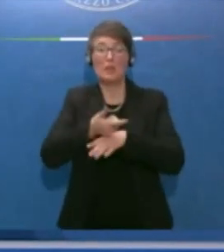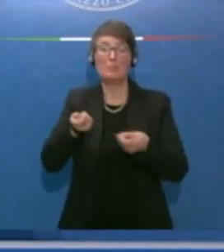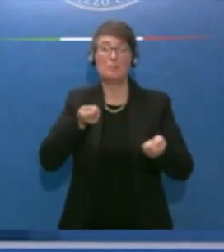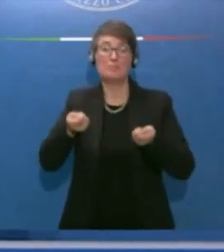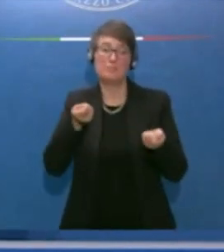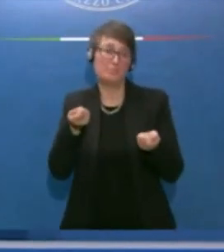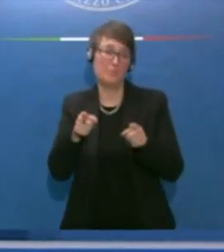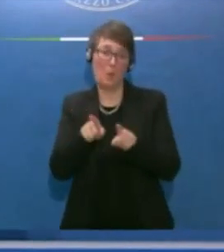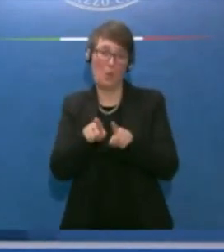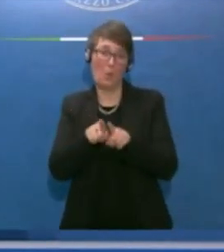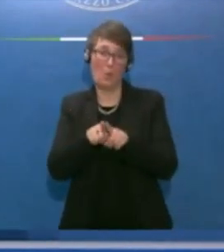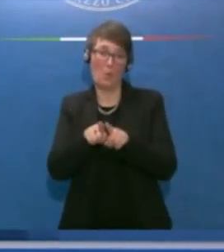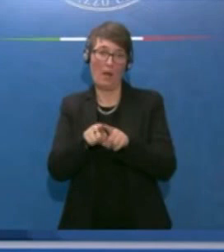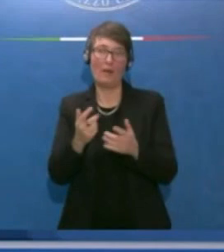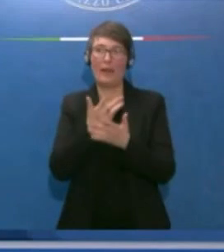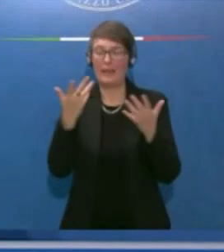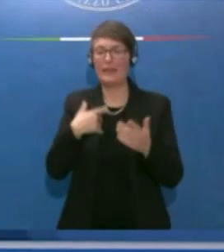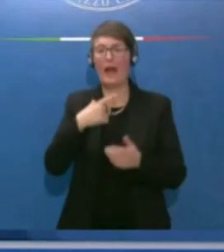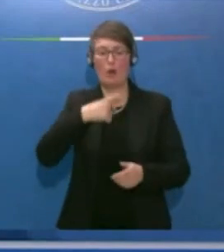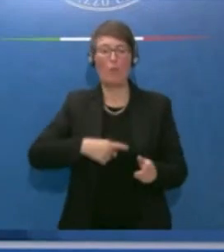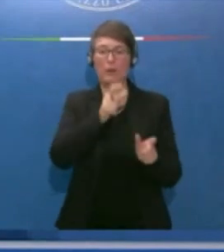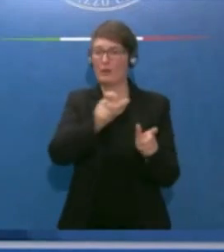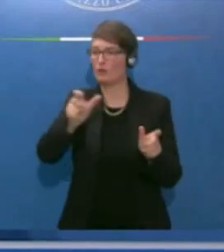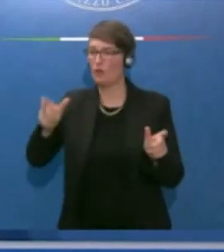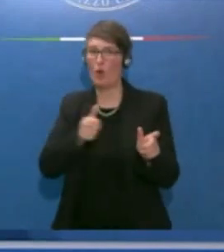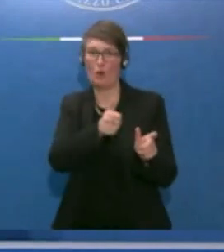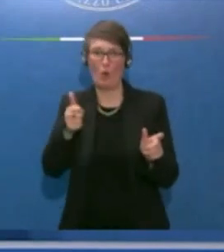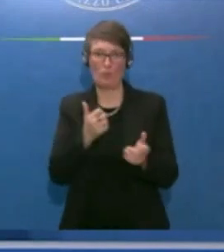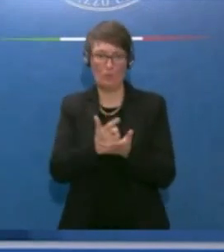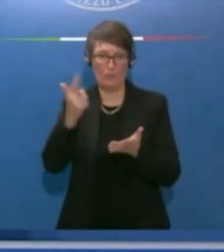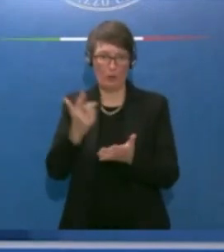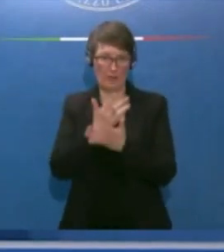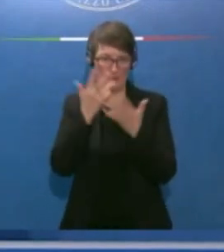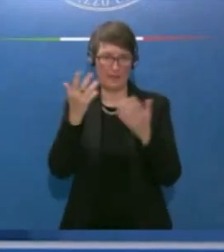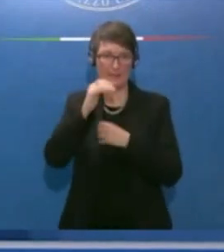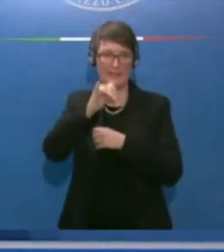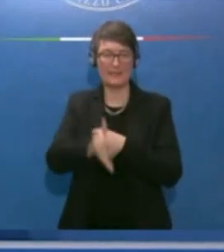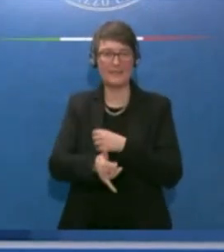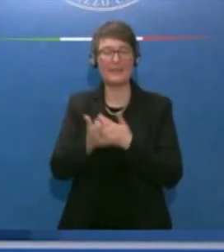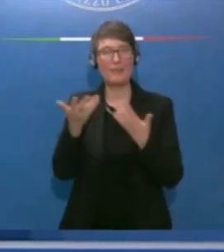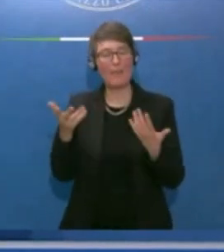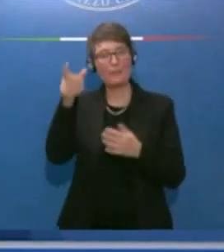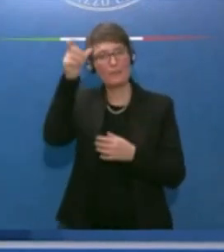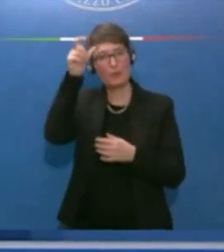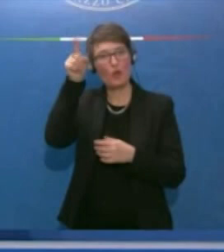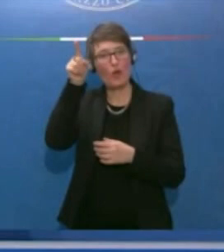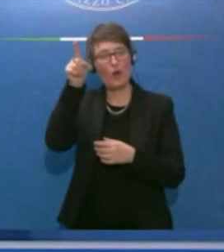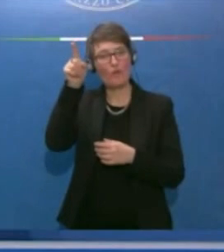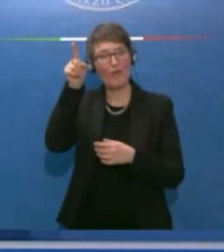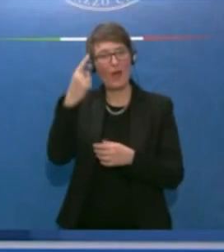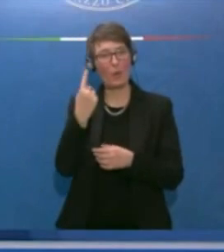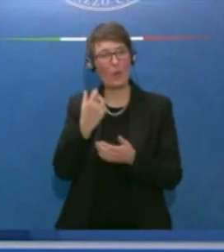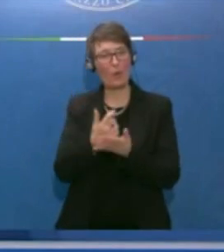ovviamente, le persone sono sempre importanti, ma l'altro aspetto, l'importante è che il Governo sia sostenuto da una